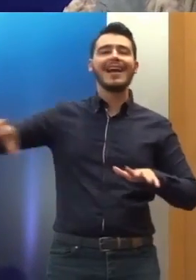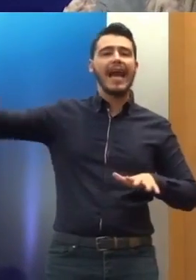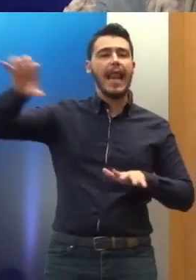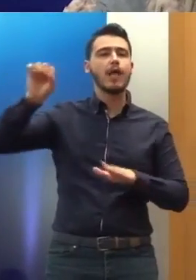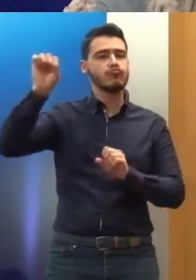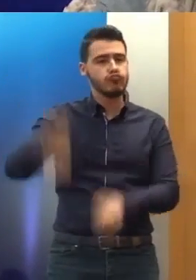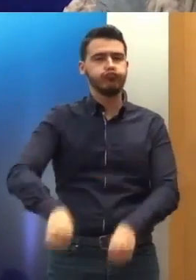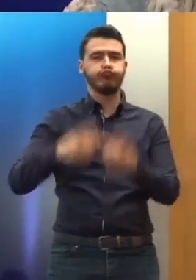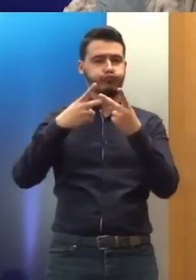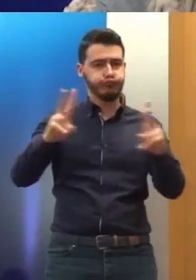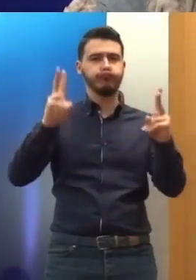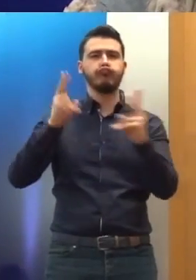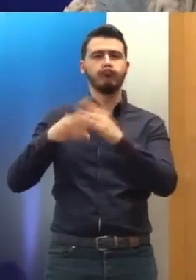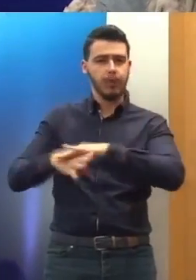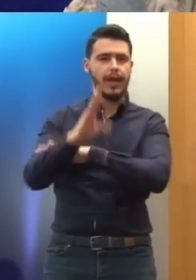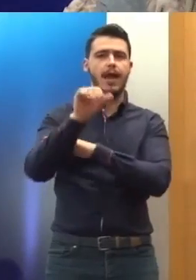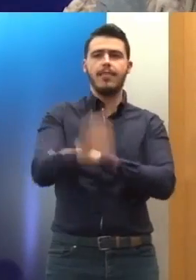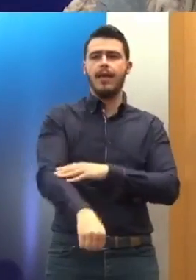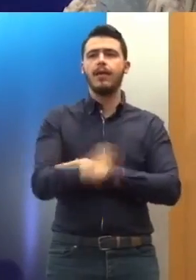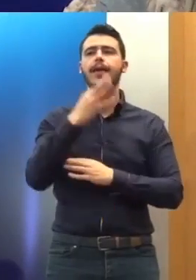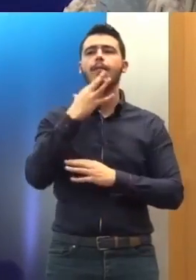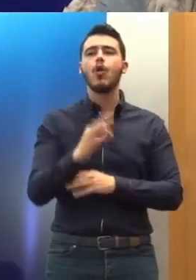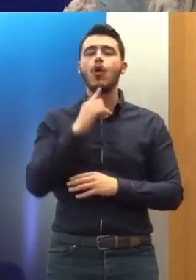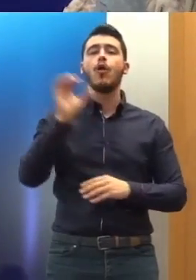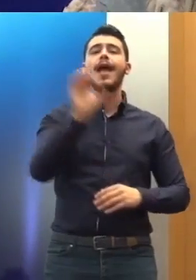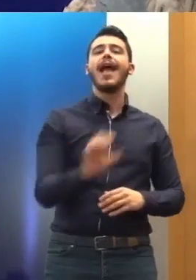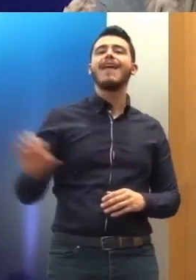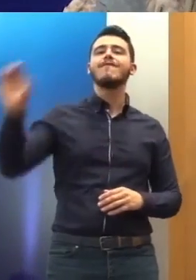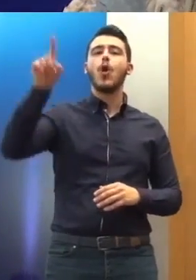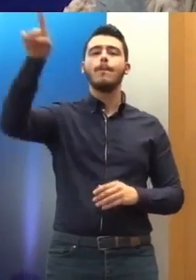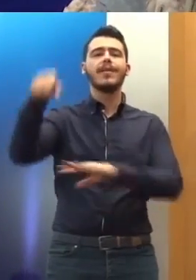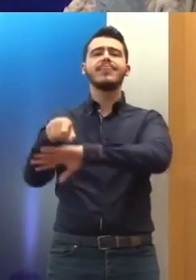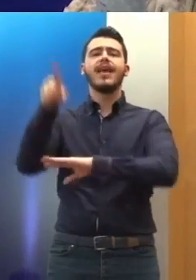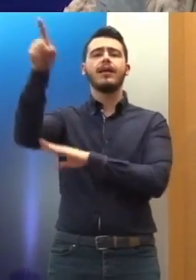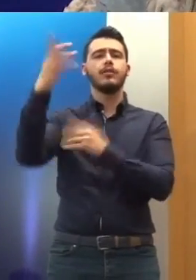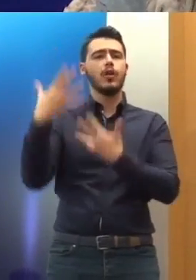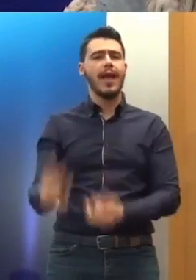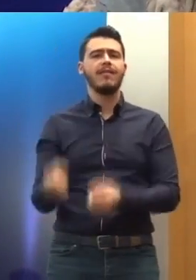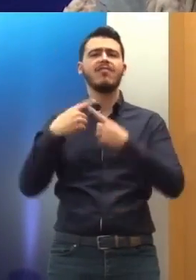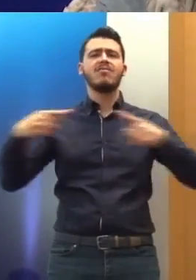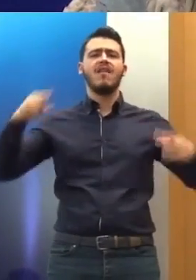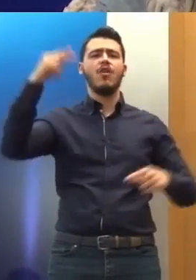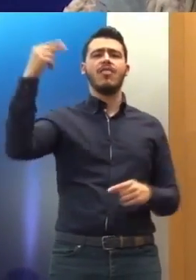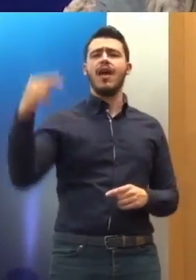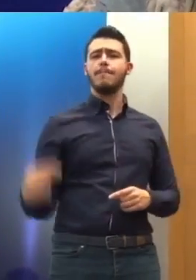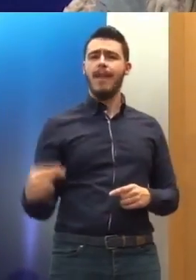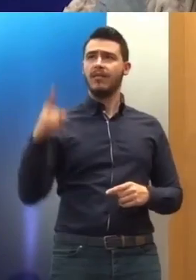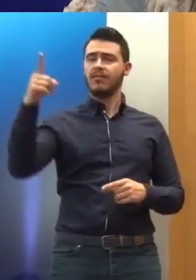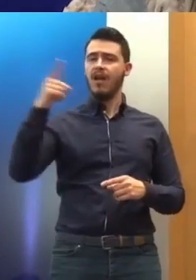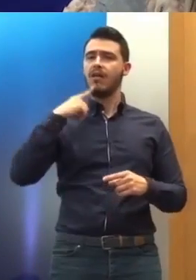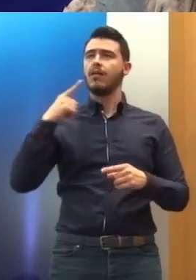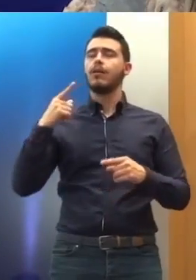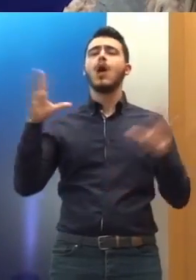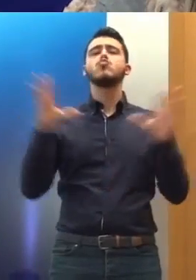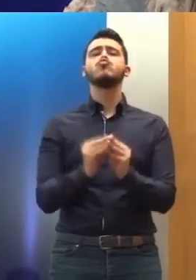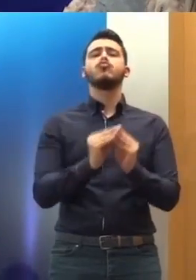πηγαίνουν υποθέσεις στο Ευρωπαϊκό Δικαστήριο Δικαιωμάτων του Ανθρώπου θα δείτε, που αφορούν στο άρθρο